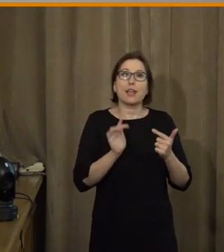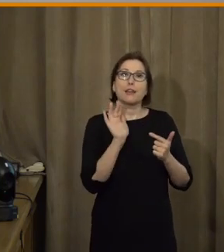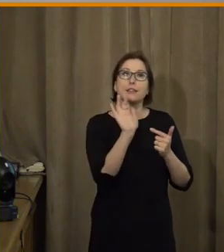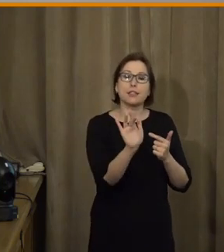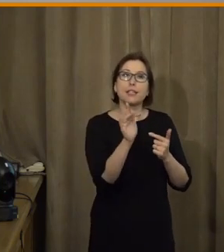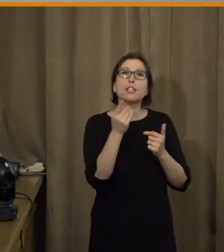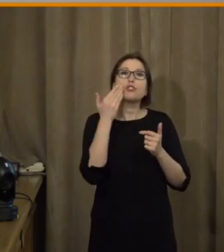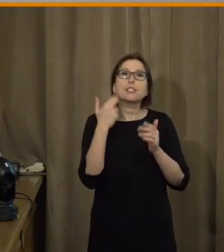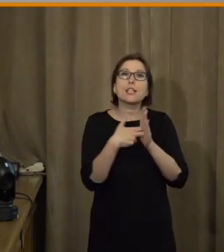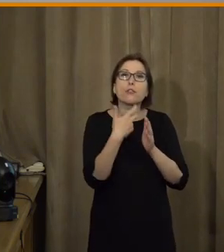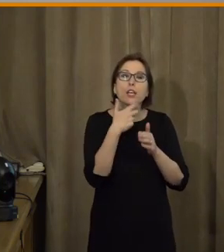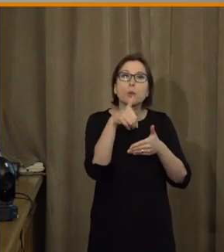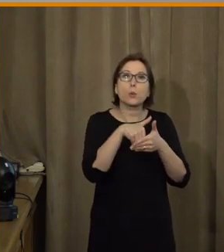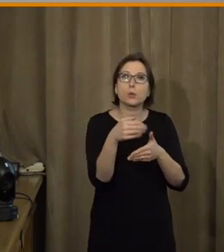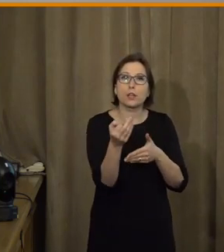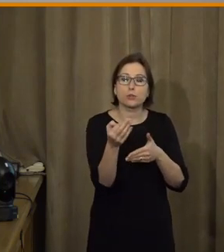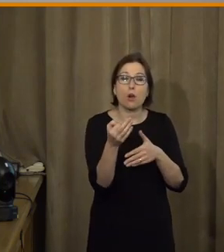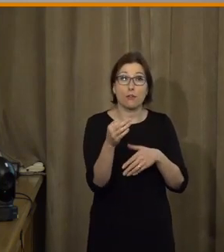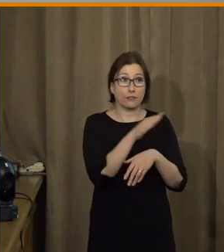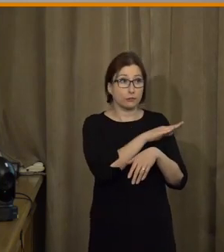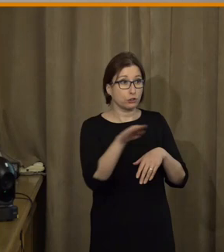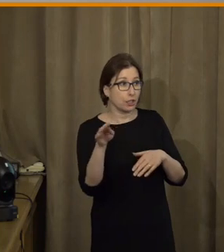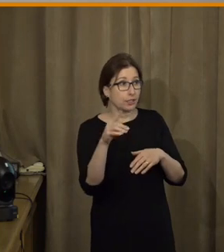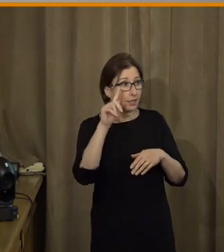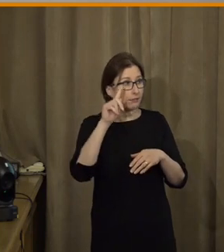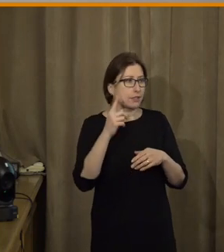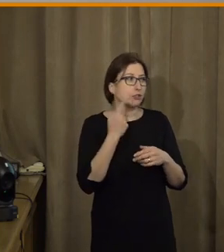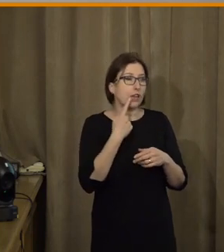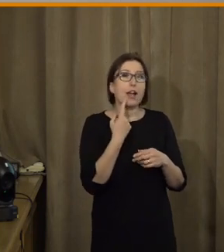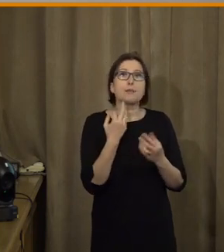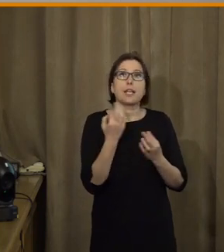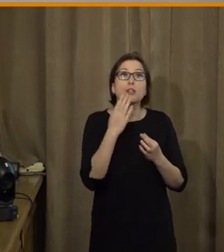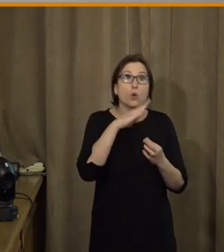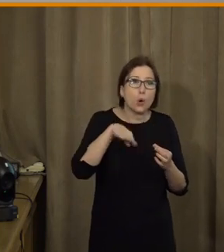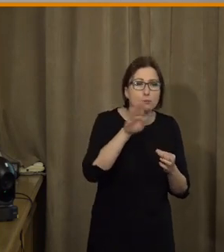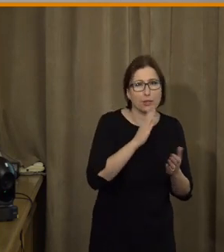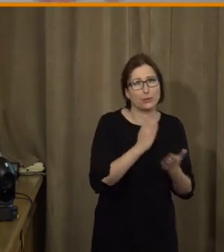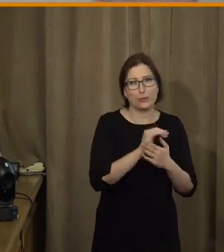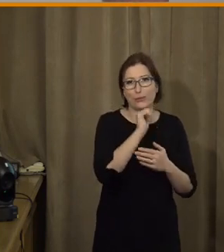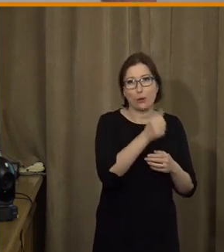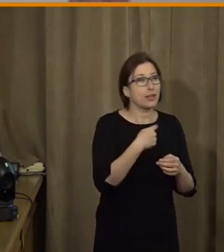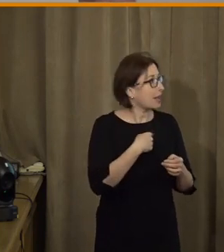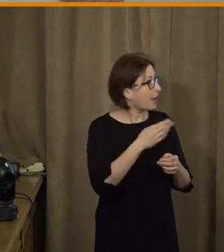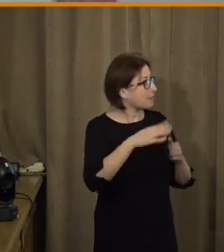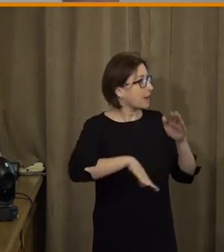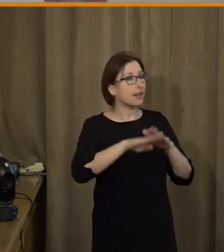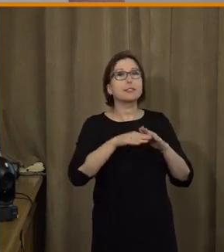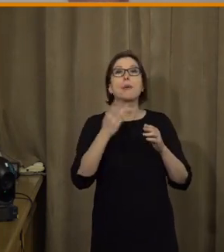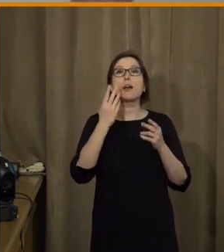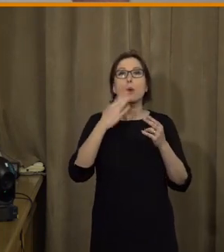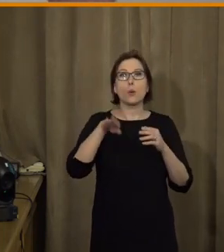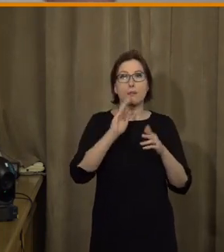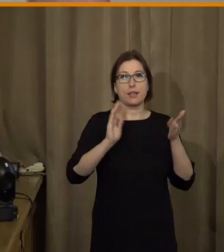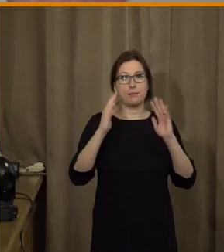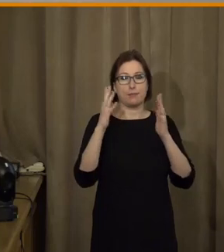je český znakový jazyk. Protože chápeme, že ne všichni neříkám něco v něm umíme, to už vůbec ne, já umím tak jako maximálně tleskat,